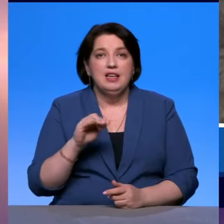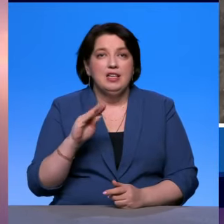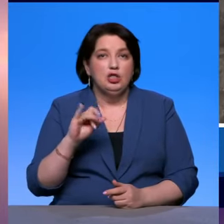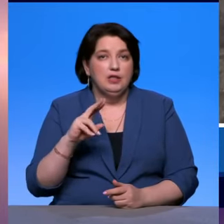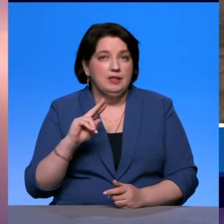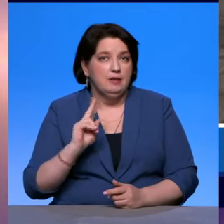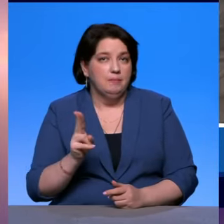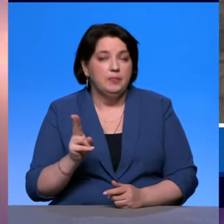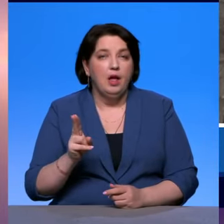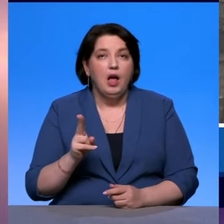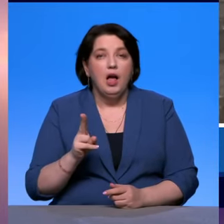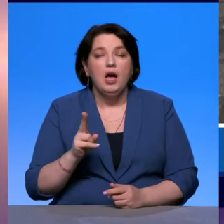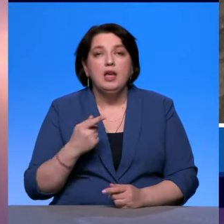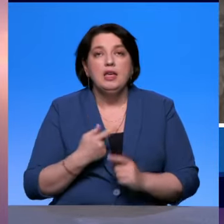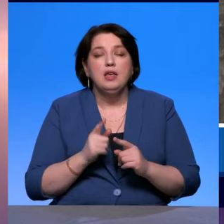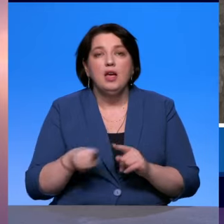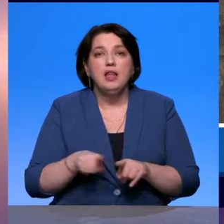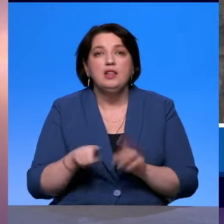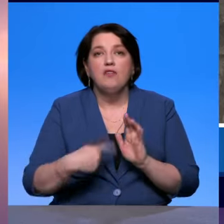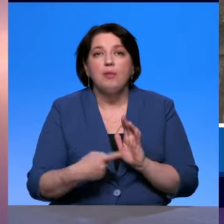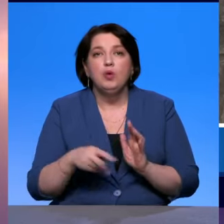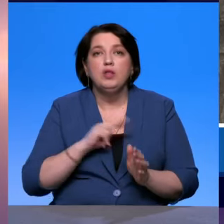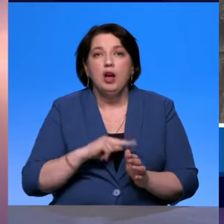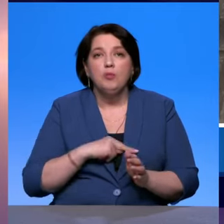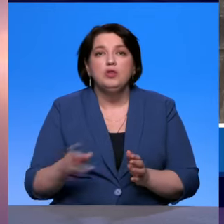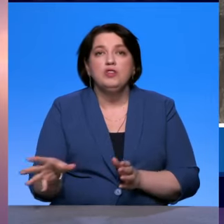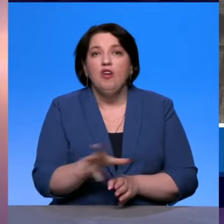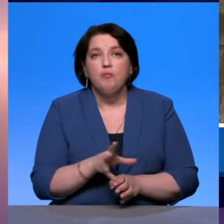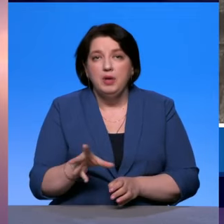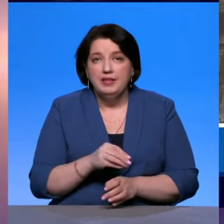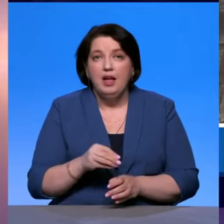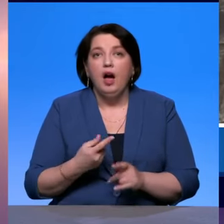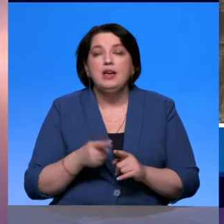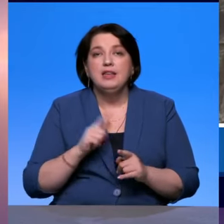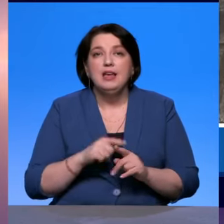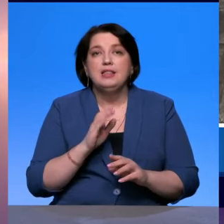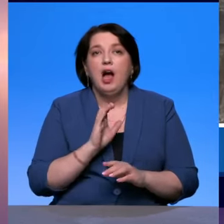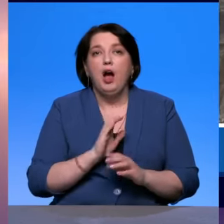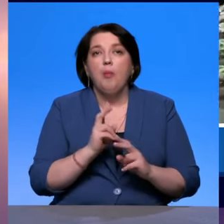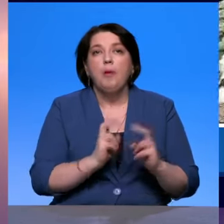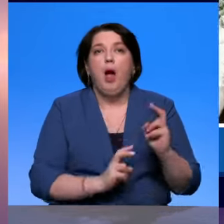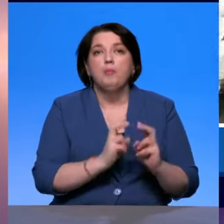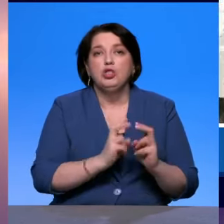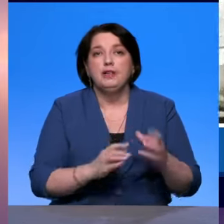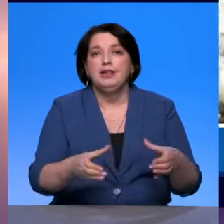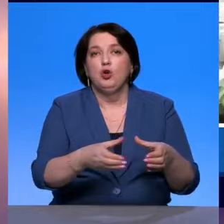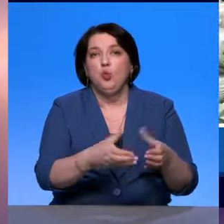этот вопрос отрабатывается совместно. То есть есть промышленники, которые отрабатывают совместно с